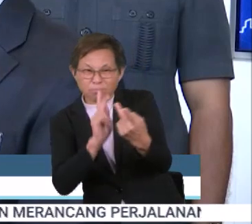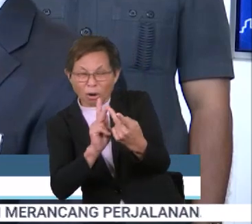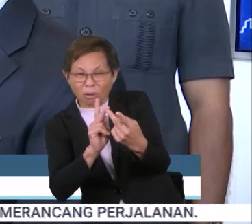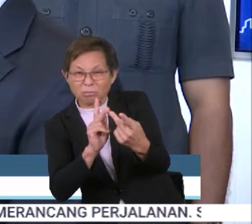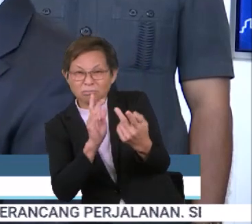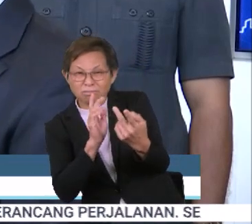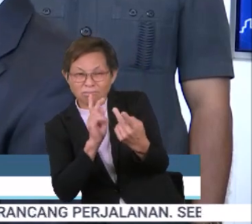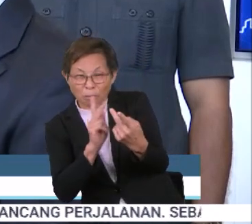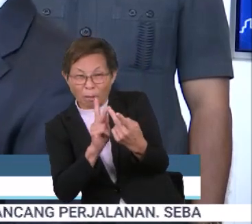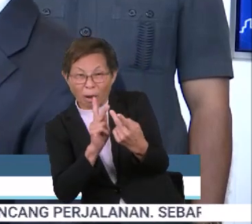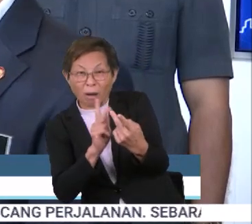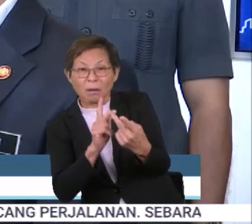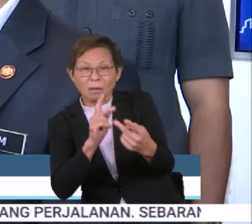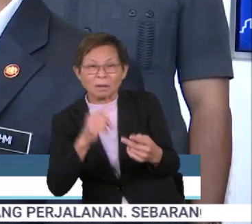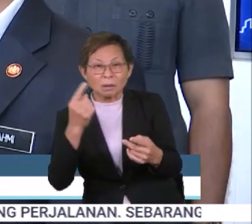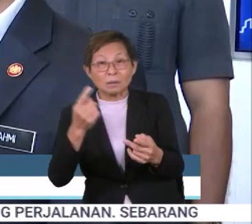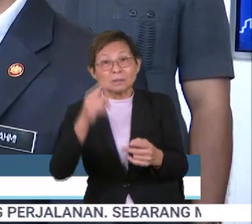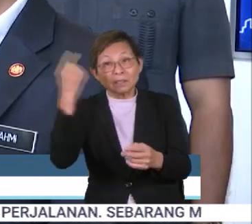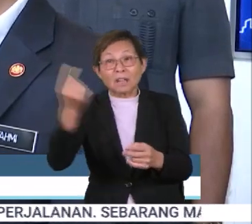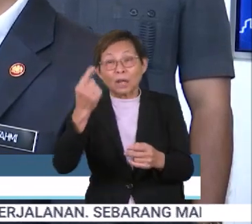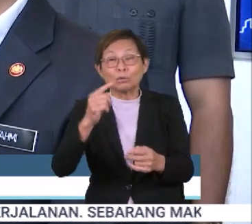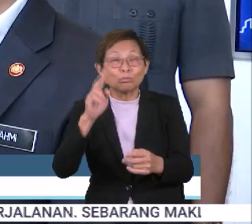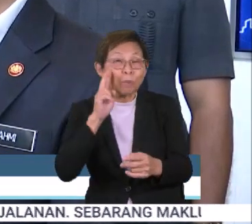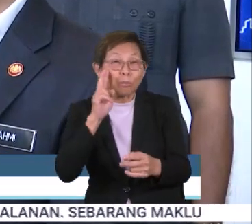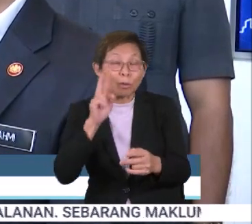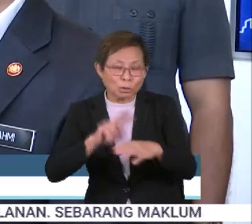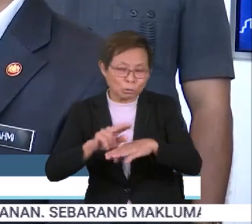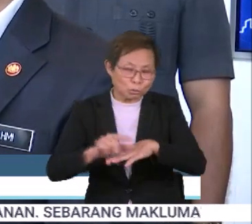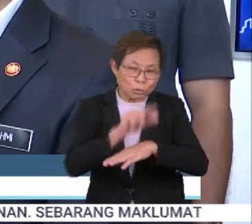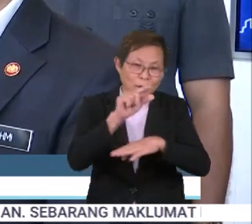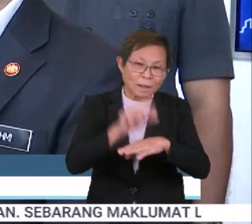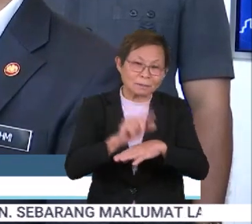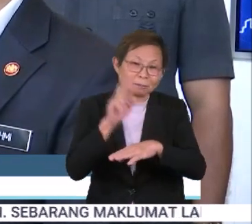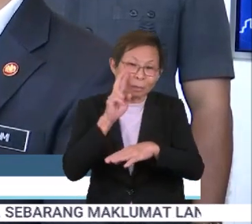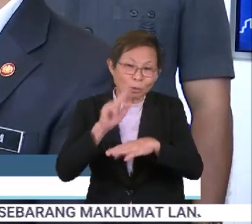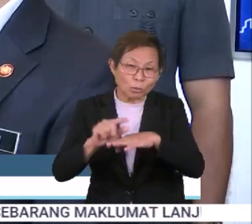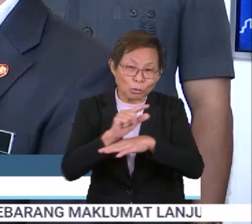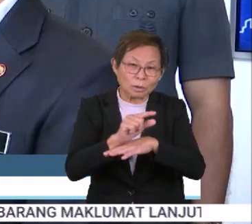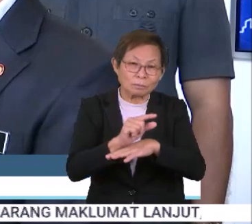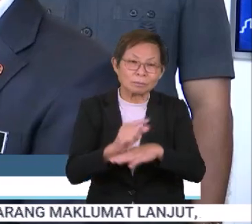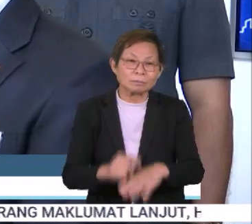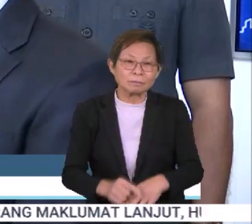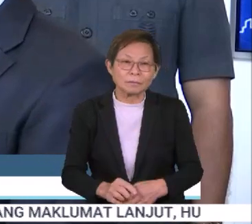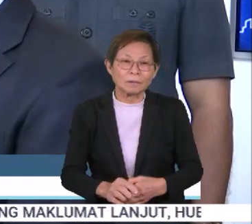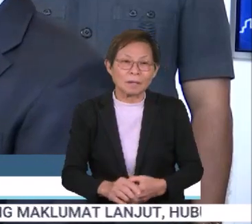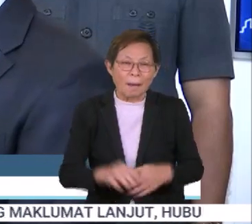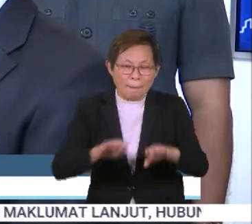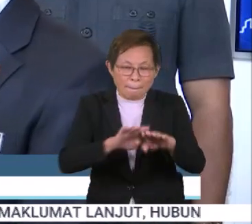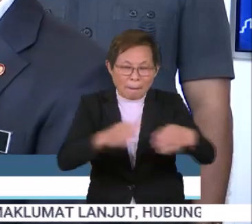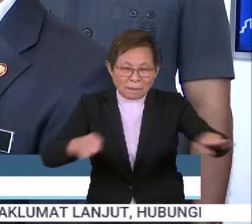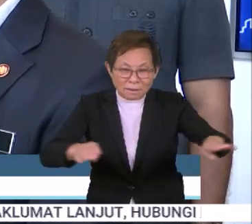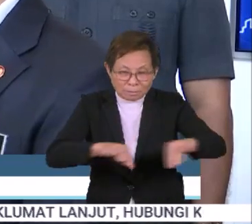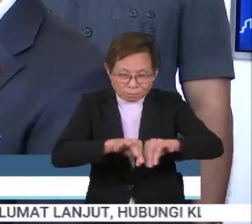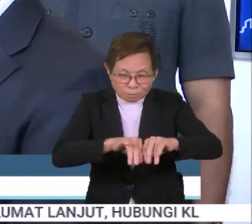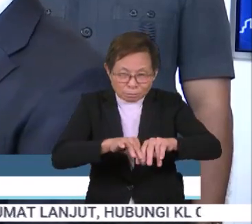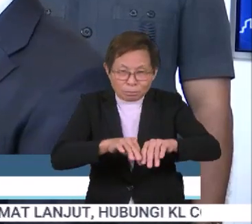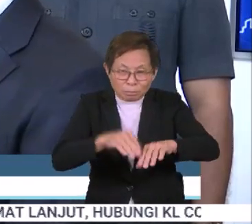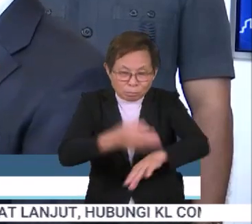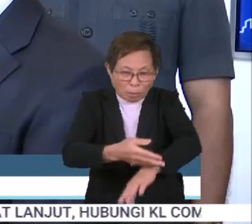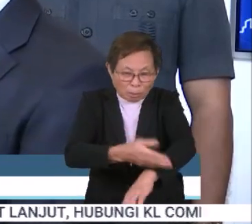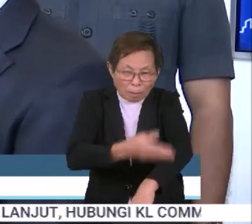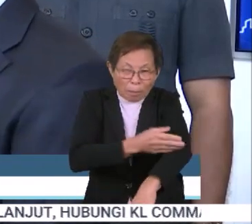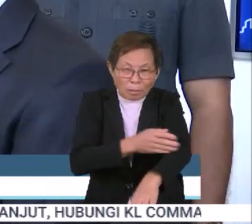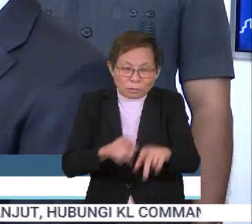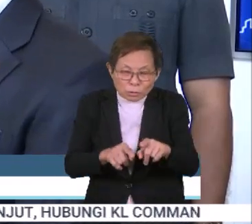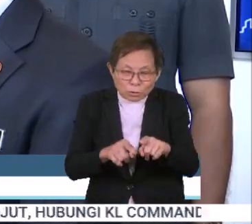kerap digunakan supaya dari segi perkembangan bahasa itu sendiri sejajar